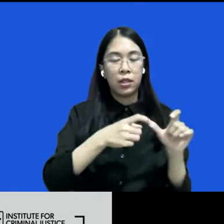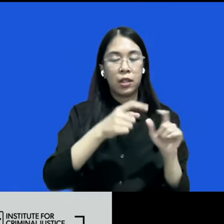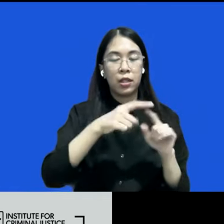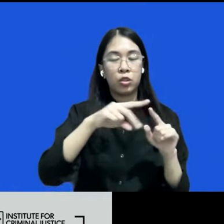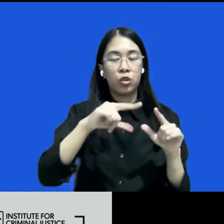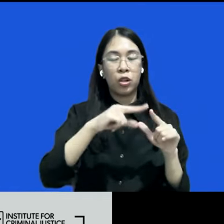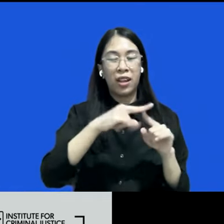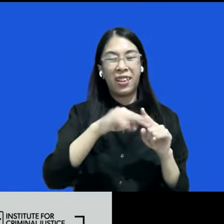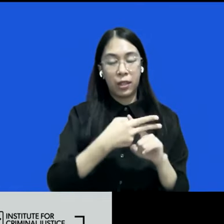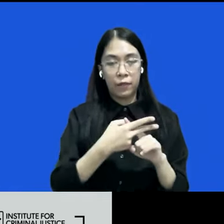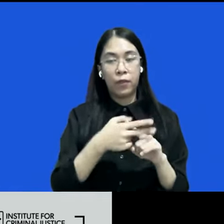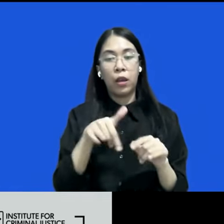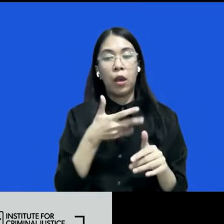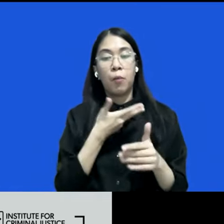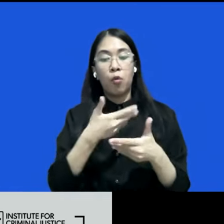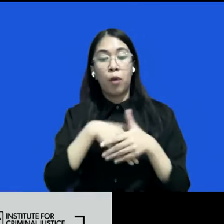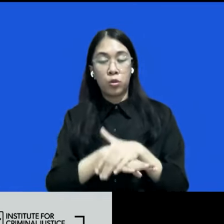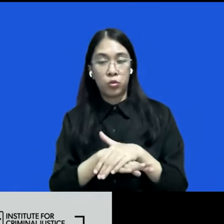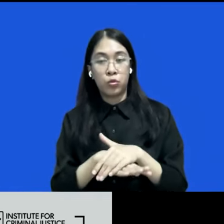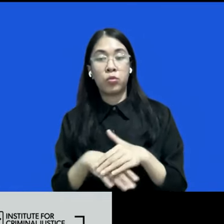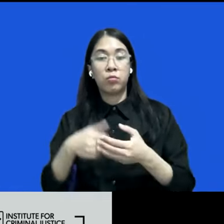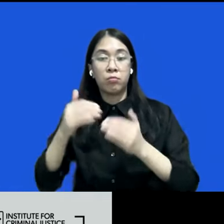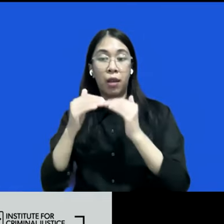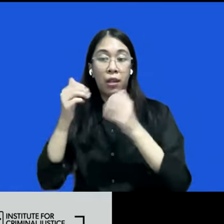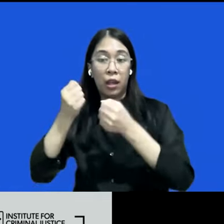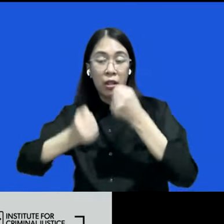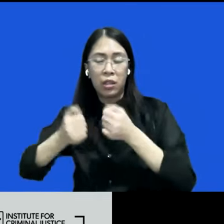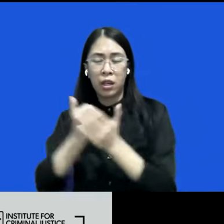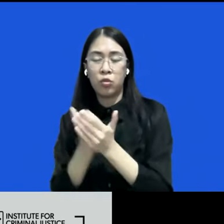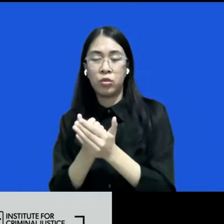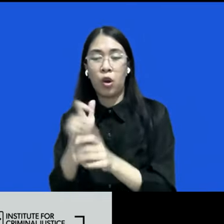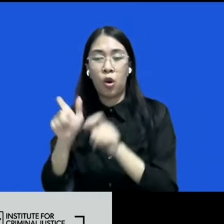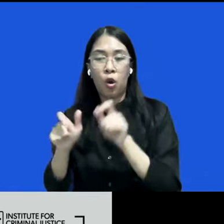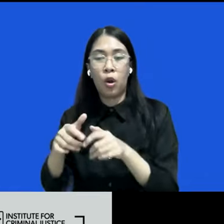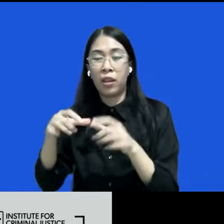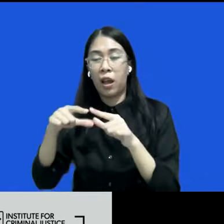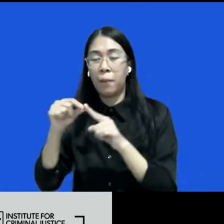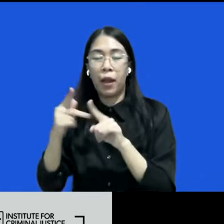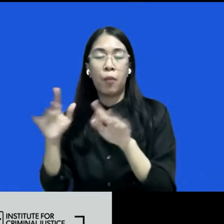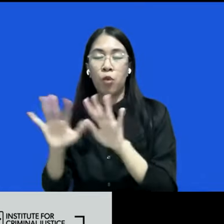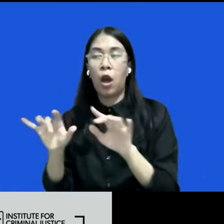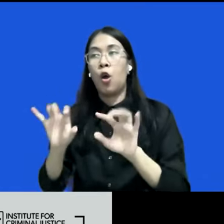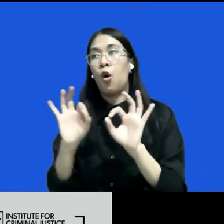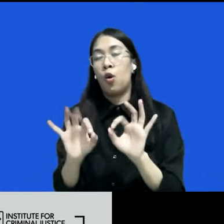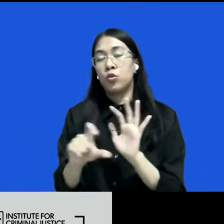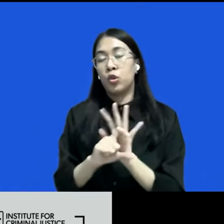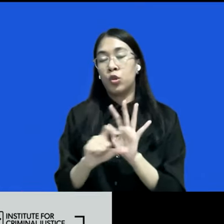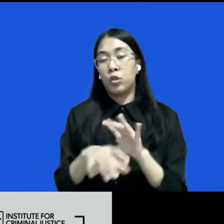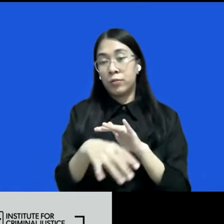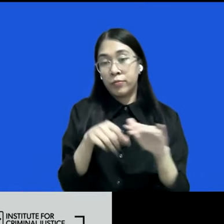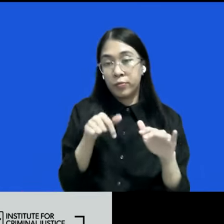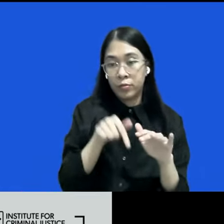mau RJ dimasukkan dalam peradilan pidana ya harusnya aktor-aktornya bukan aparat tengah hukum misalnya oke ada kasus penggelapan atau penculian